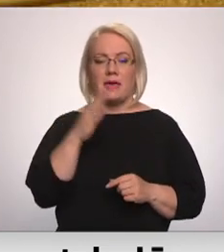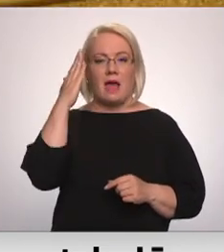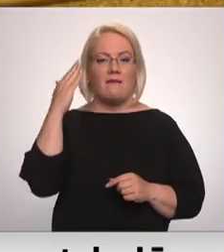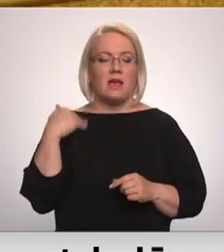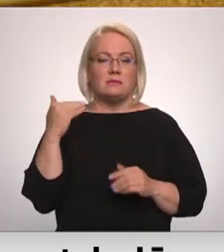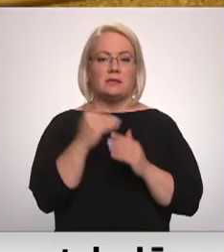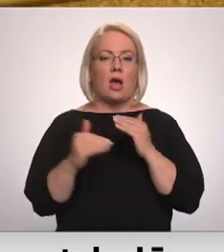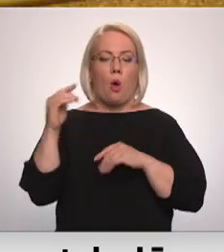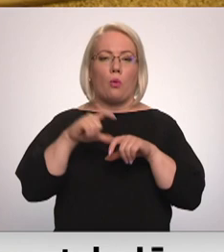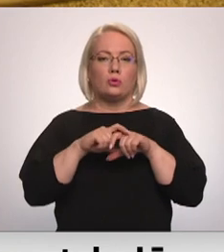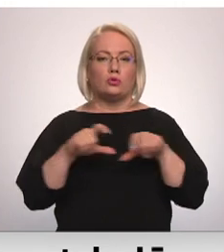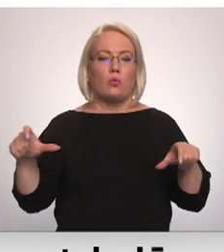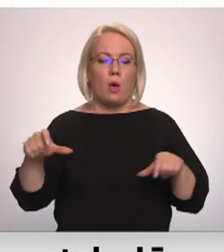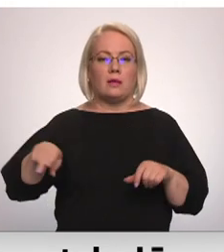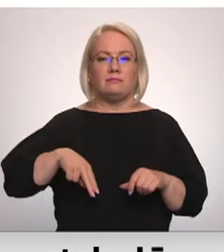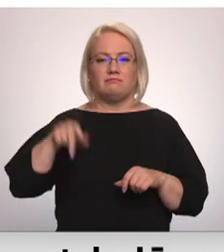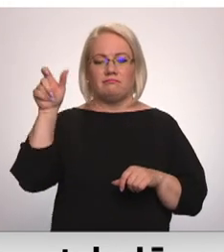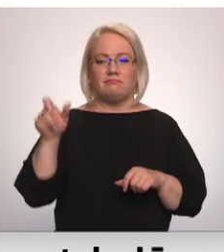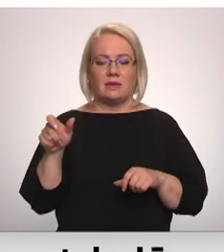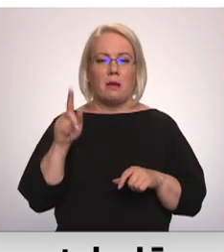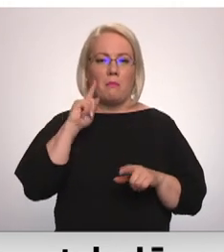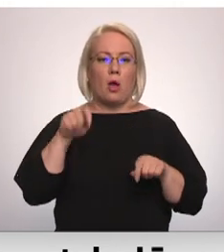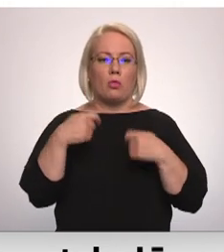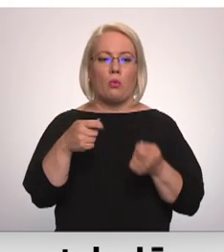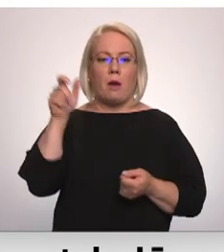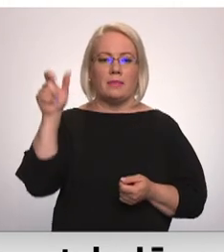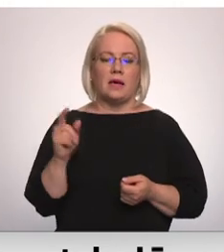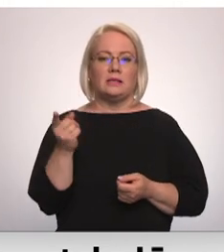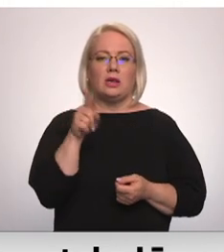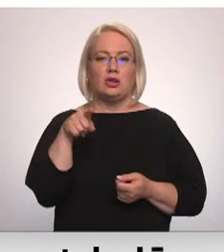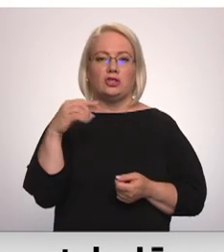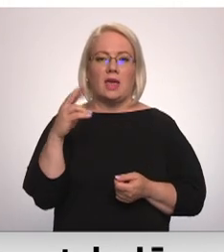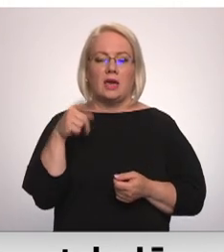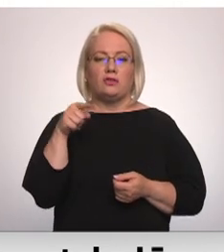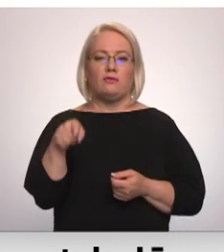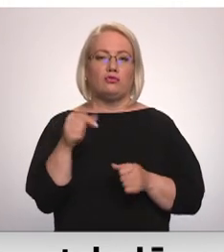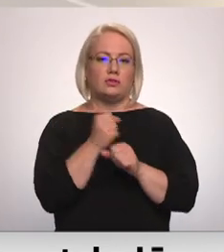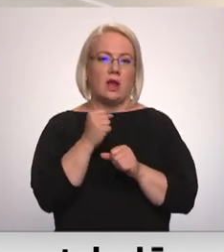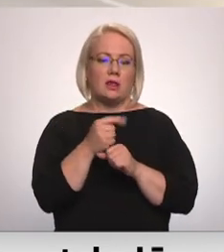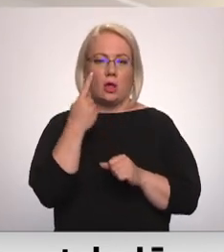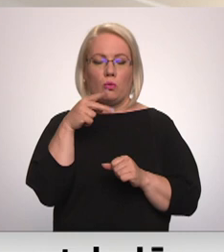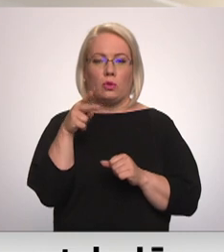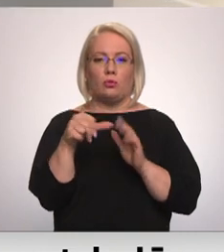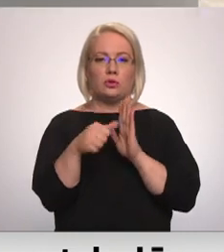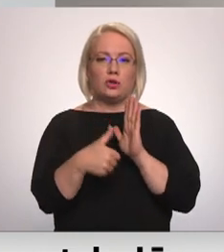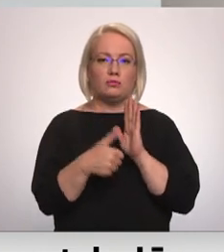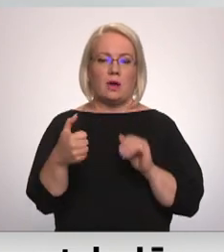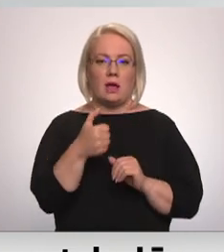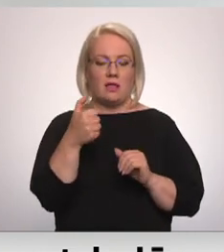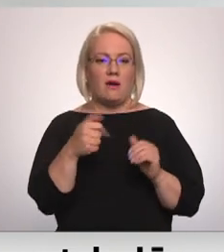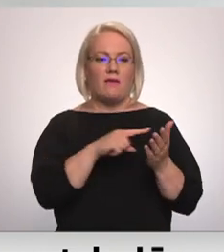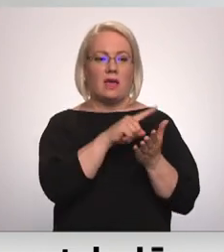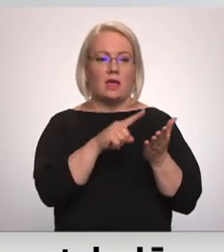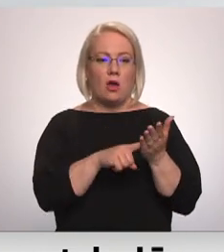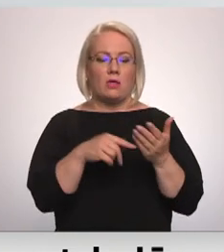padomnieks juridiskajos jautājumos Raivo Šteins, kurš augstskolā strādā kopš 2016. gada. Jūs par sevi varat teikt, ka jūs bijāt